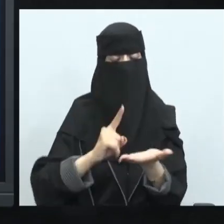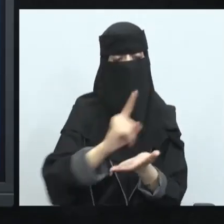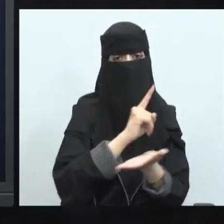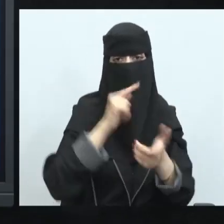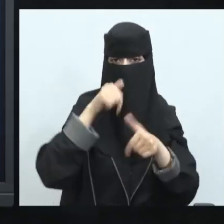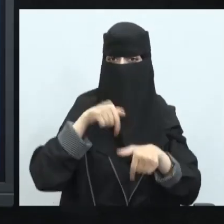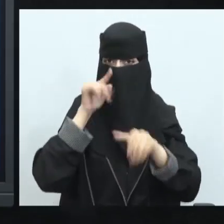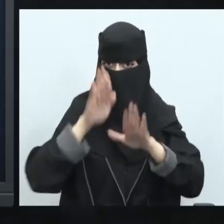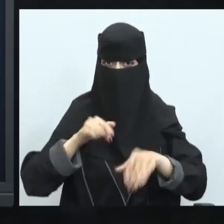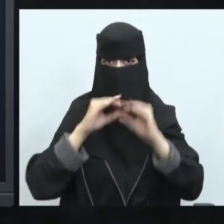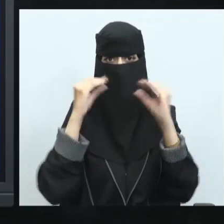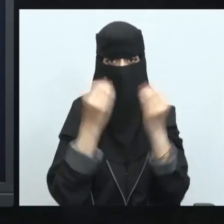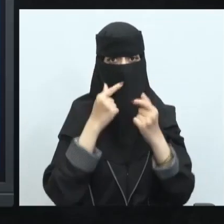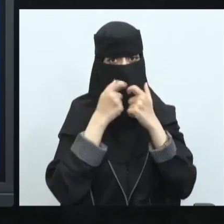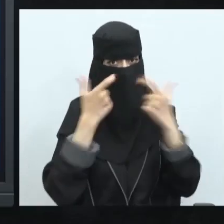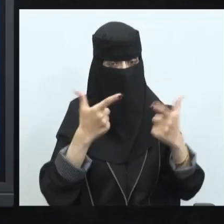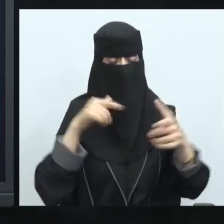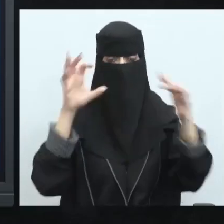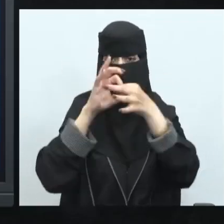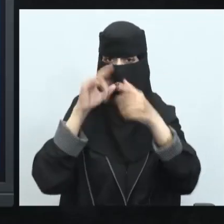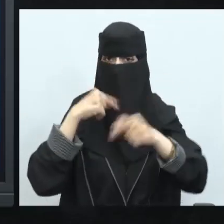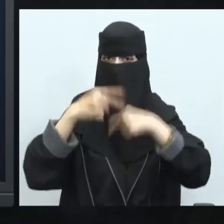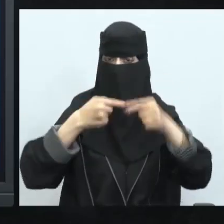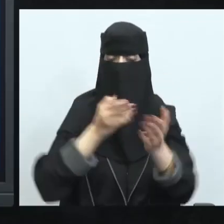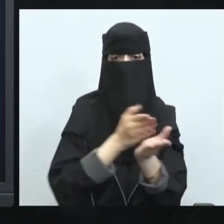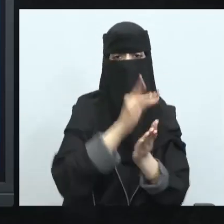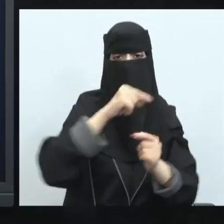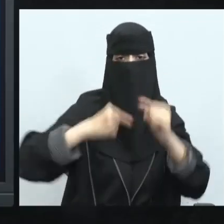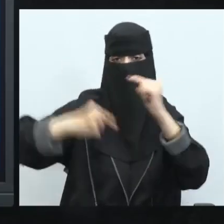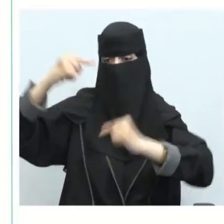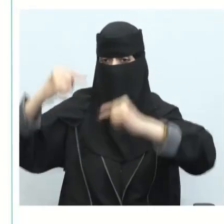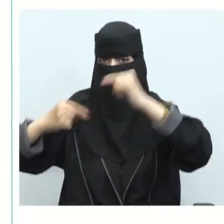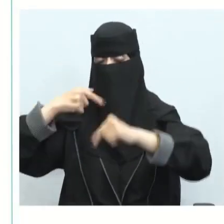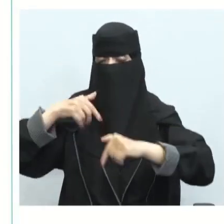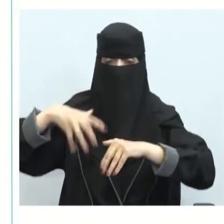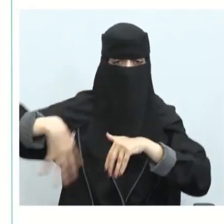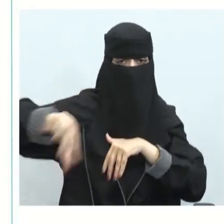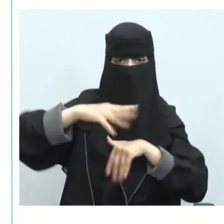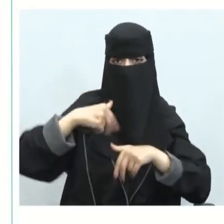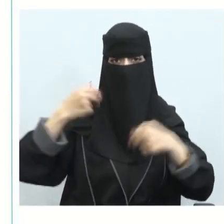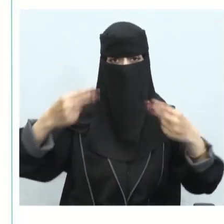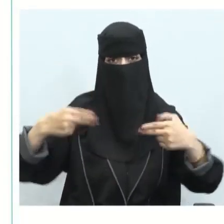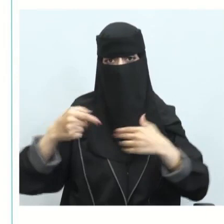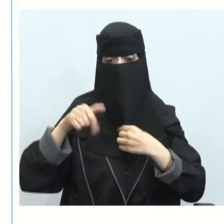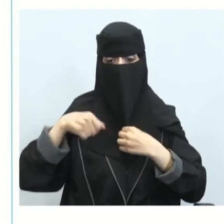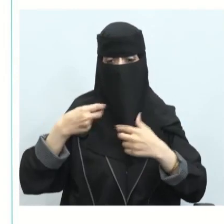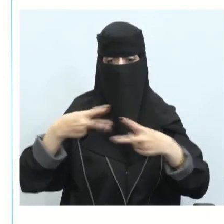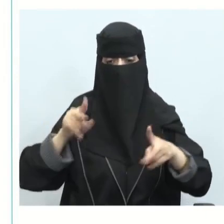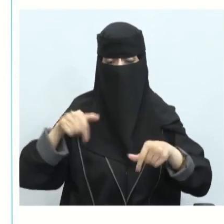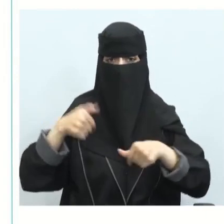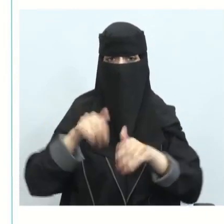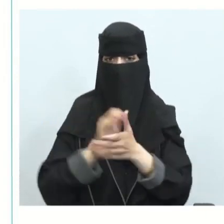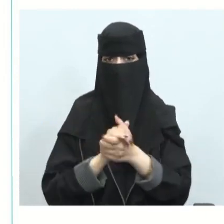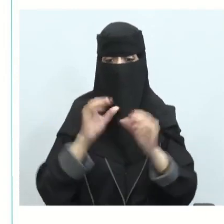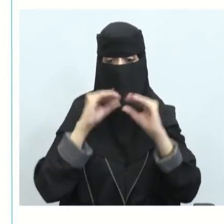أن يكون هناك إدارة واضحة فيما يتعلق في الاستدامة ونقيس على ذلك في جميع الفعالية نبدأ في إدارة